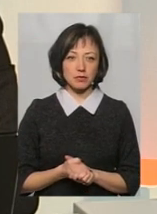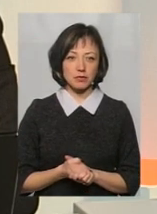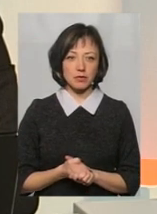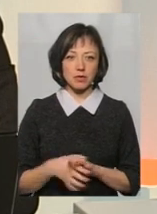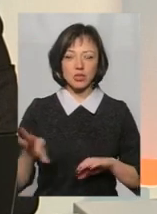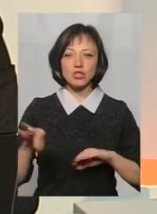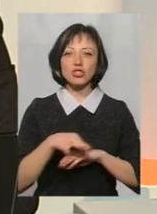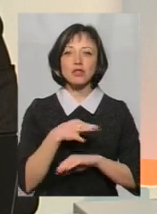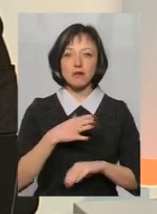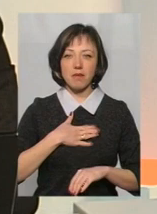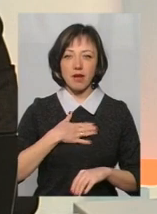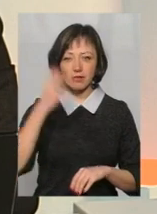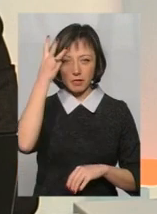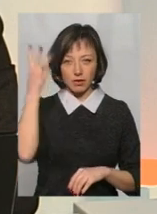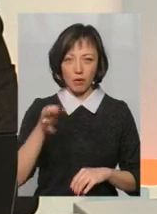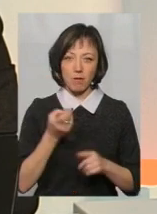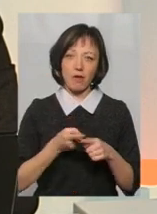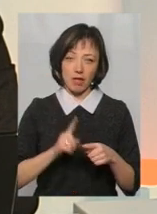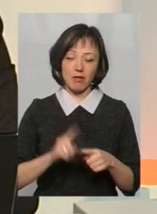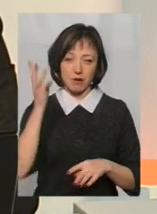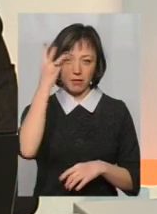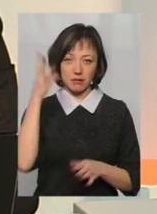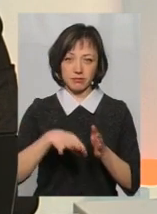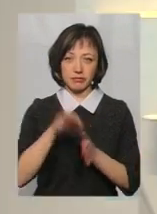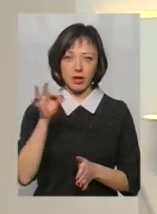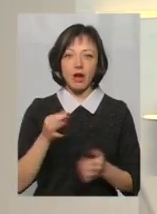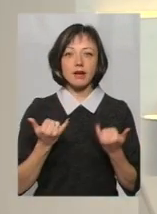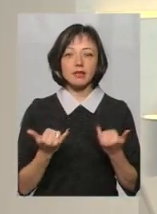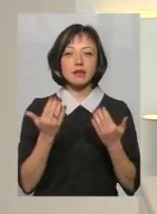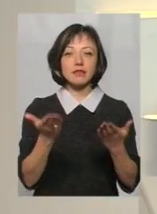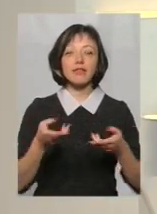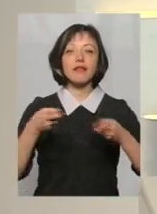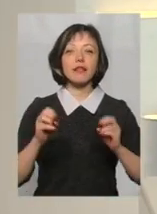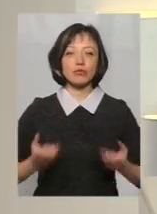жена з Хмельницької області, поэтому Хмельницької. То зараз ви де мешкаєте?